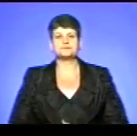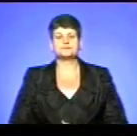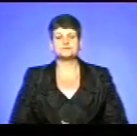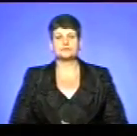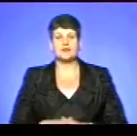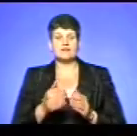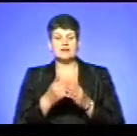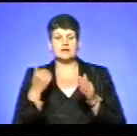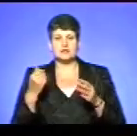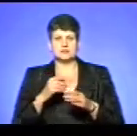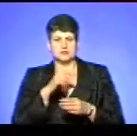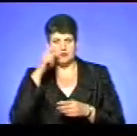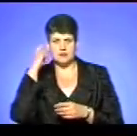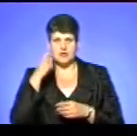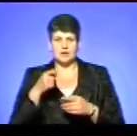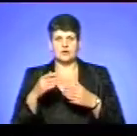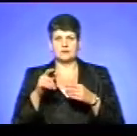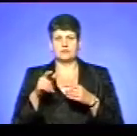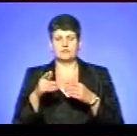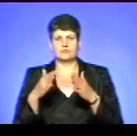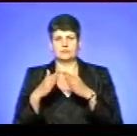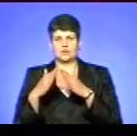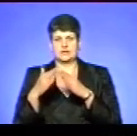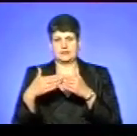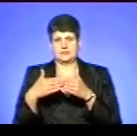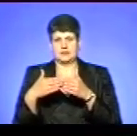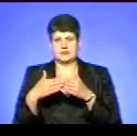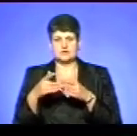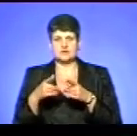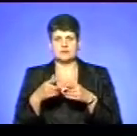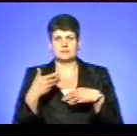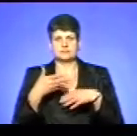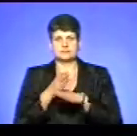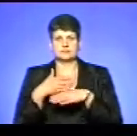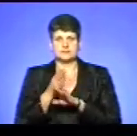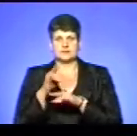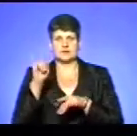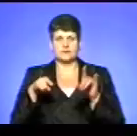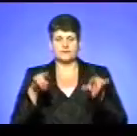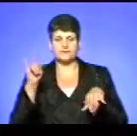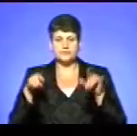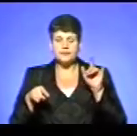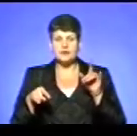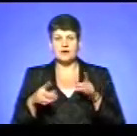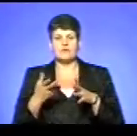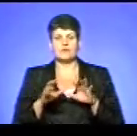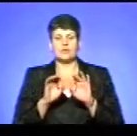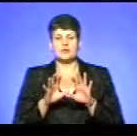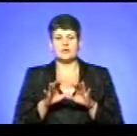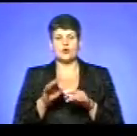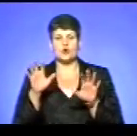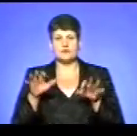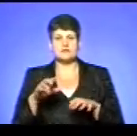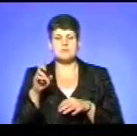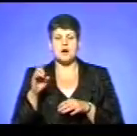Від високої температури по мешканнях, які розташовані близько до спортової бази, вилеті лише би у вікнах. У коментарі журналістам голова Збараської